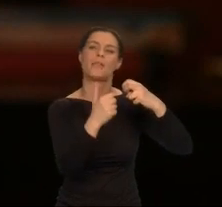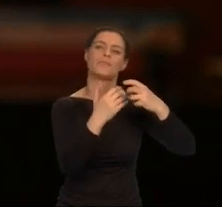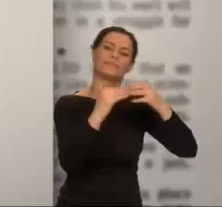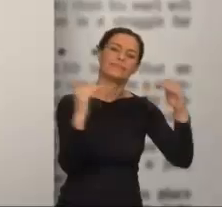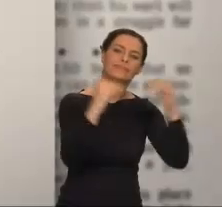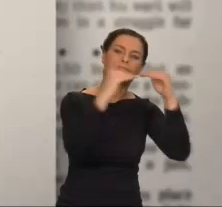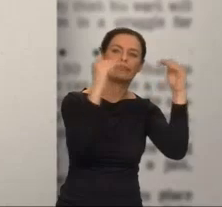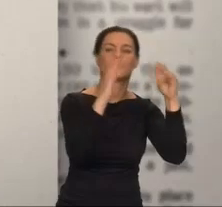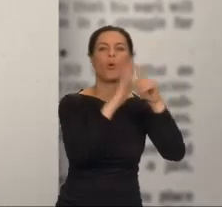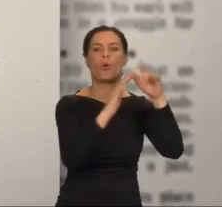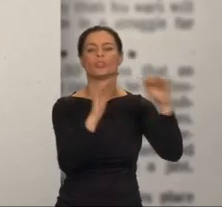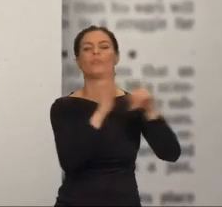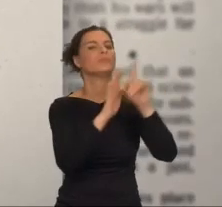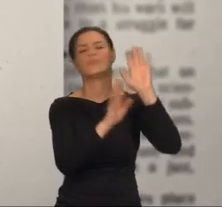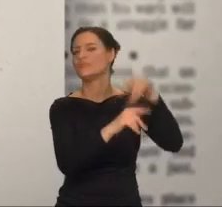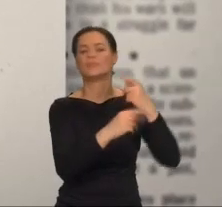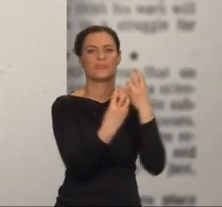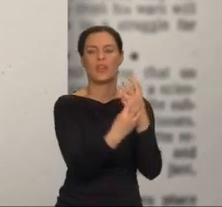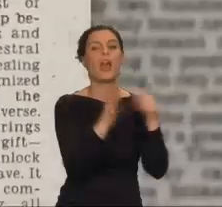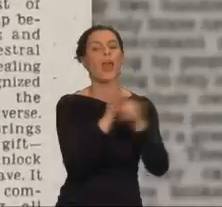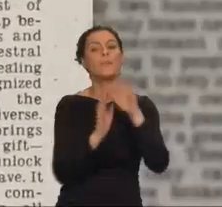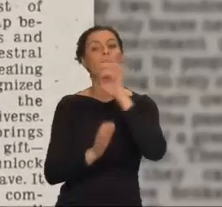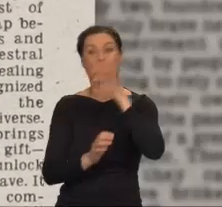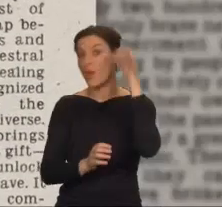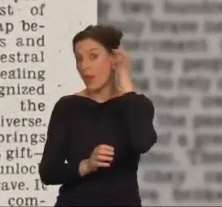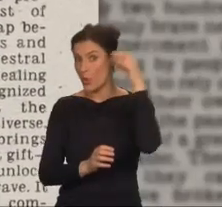interesuje, lepiej sięgnij po rozprawę polityczną.